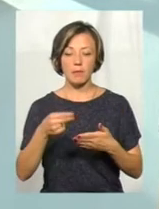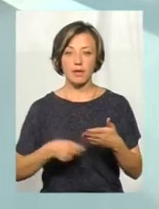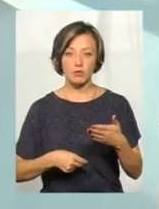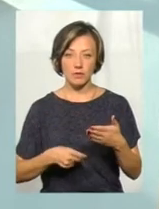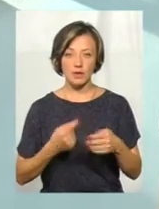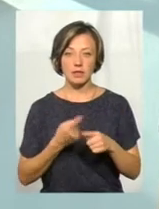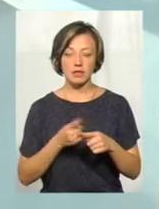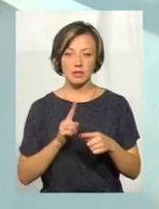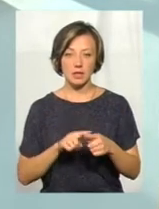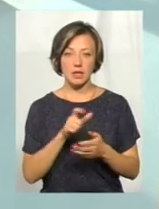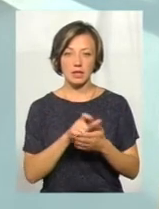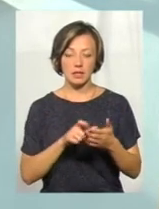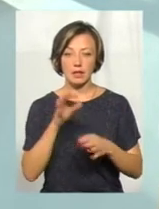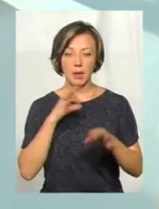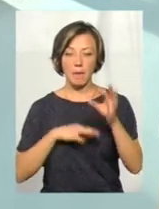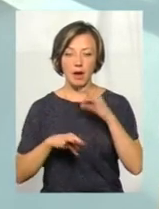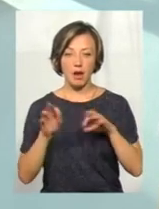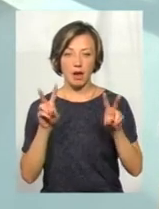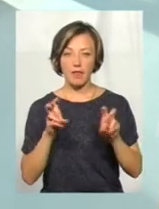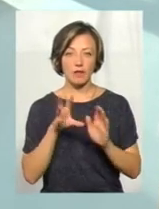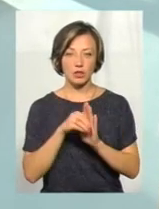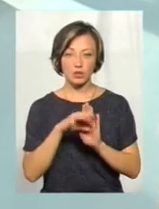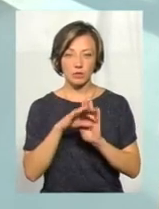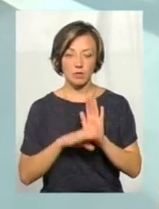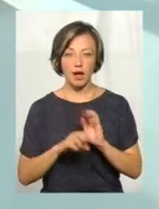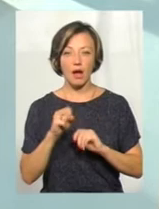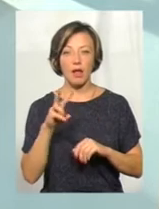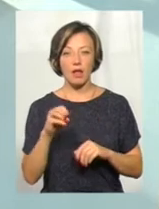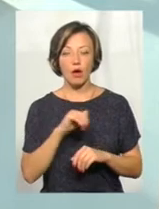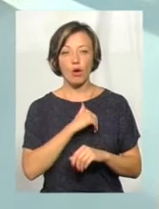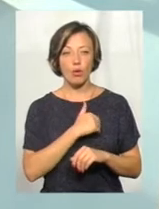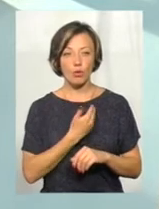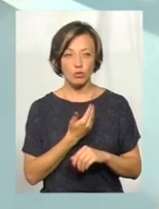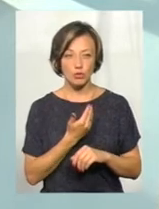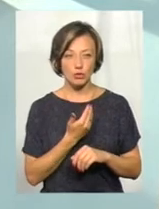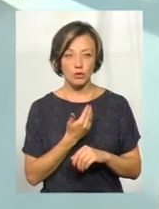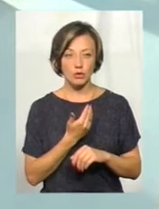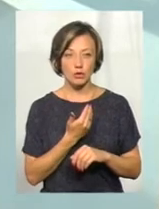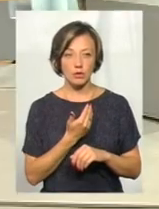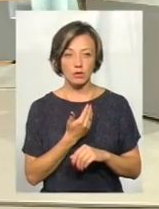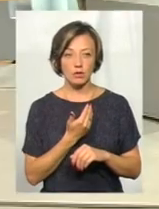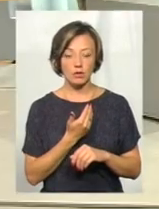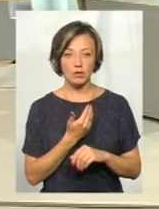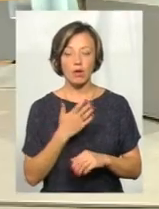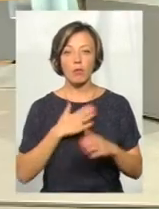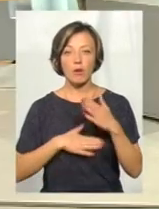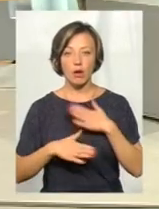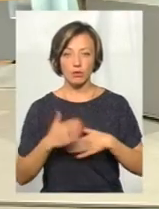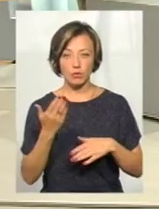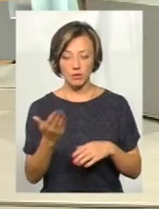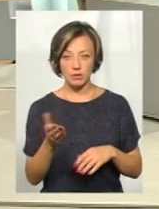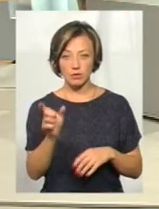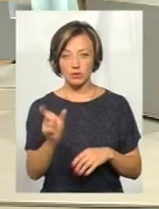препарати, які не увійшли до списку. Але я хочу, може, обрадувати